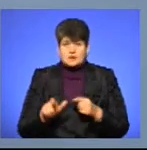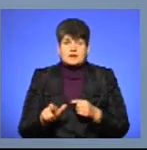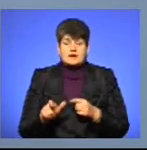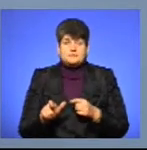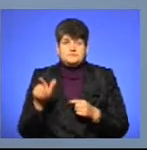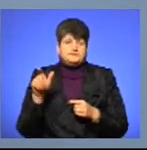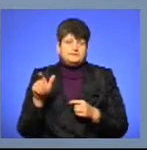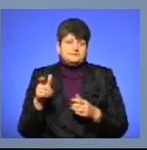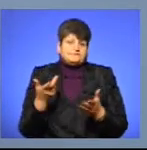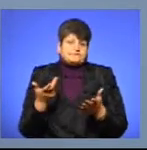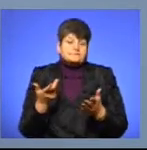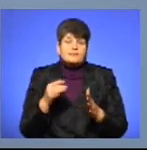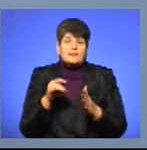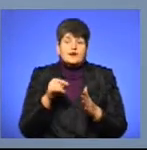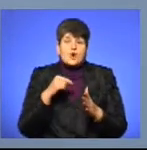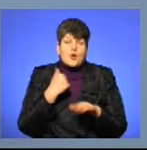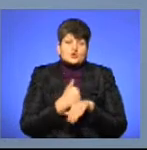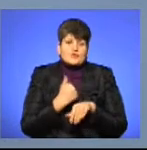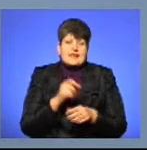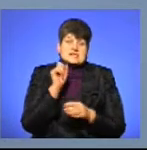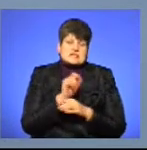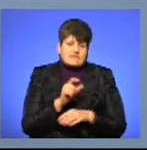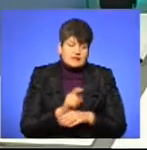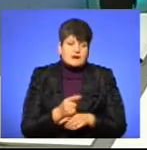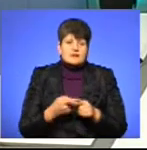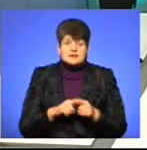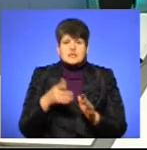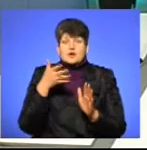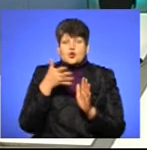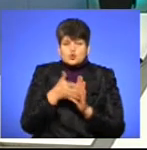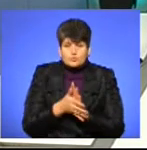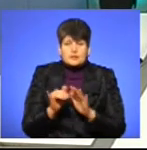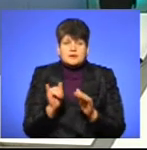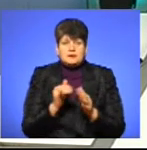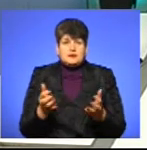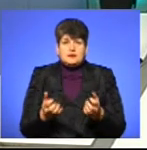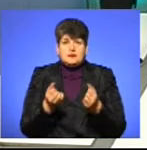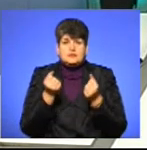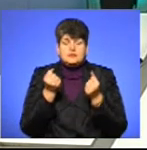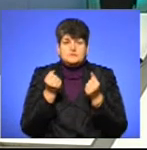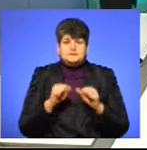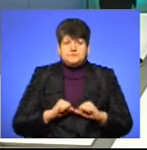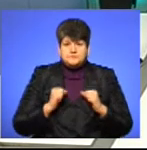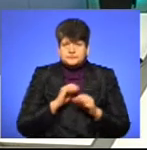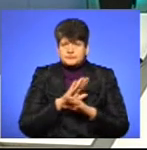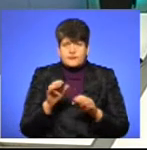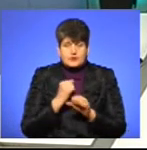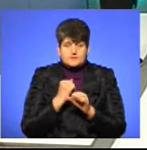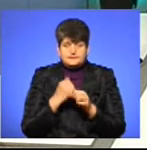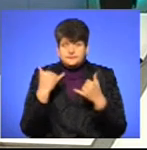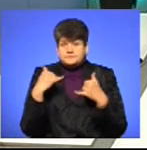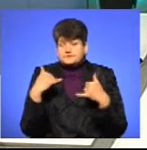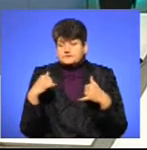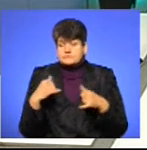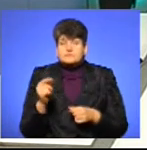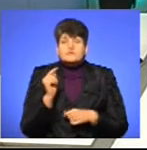власне, основне завдання – це розуміти і підтримувати, і намагатися не робити дива з того,